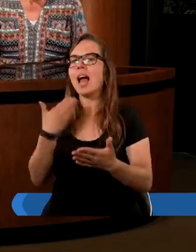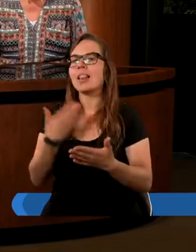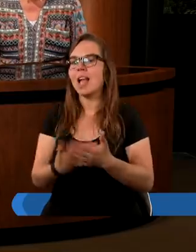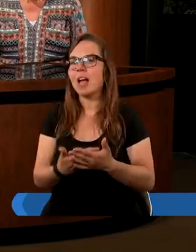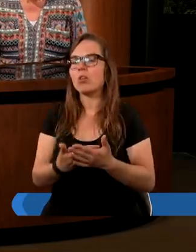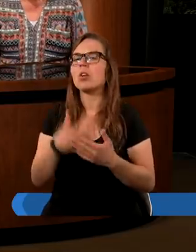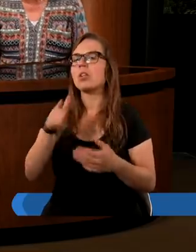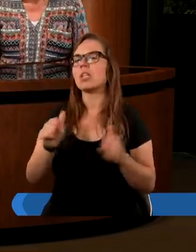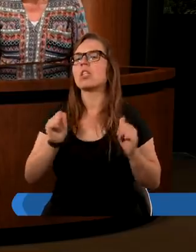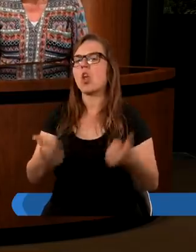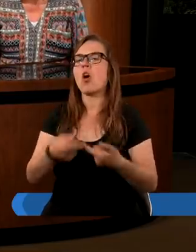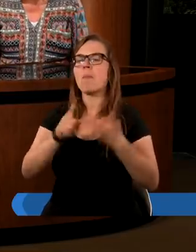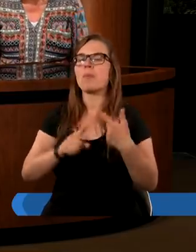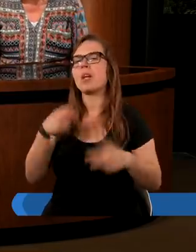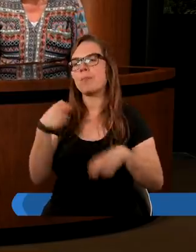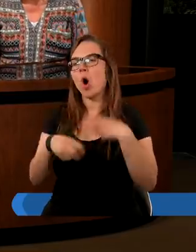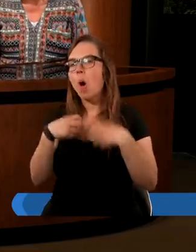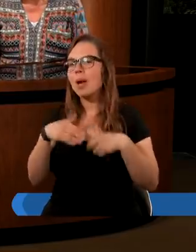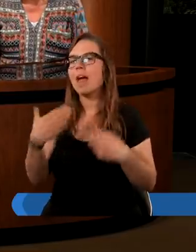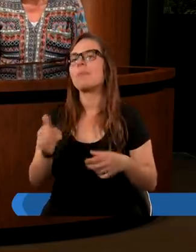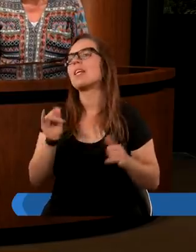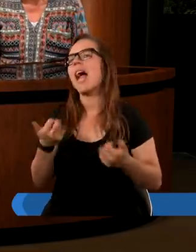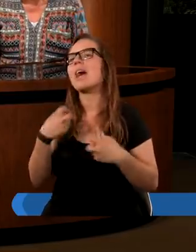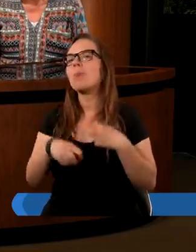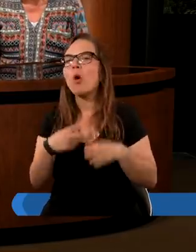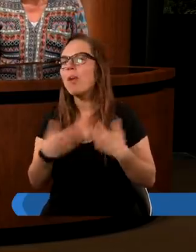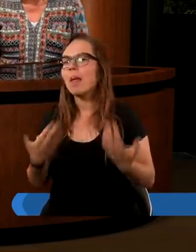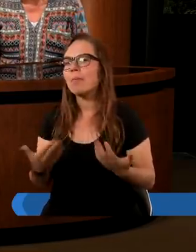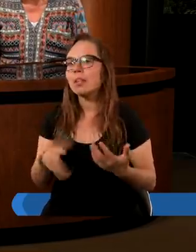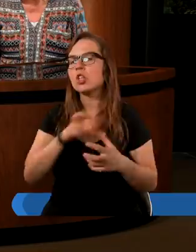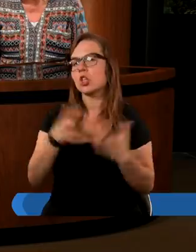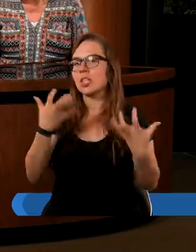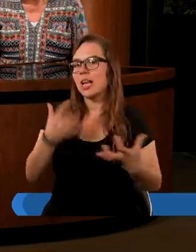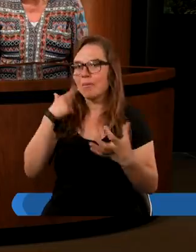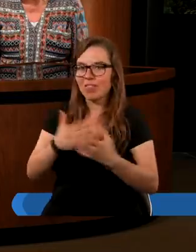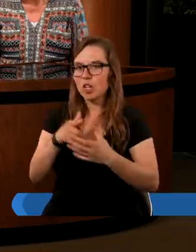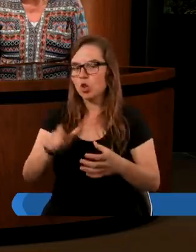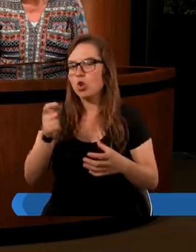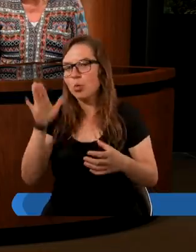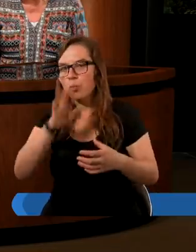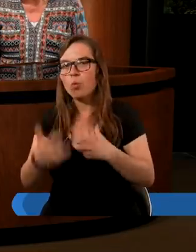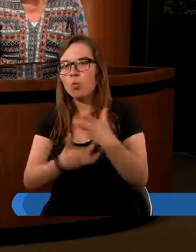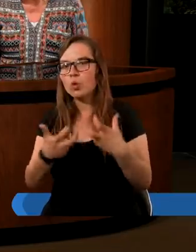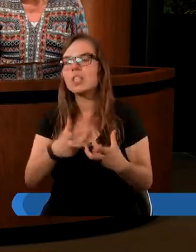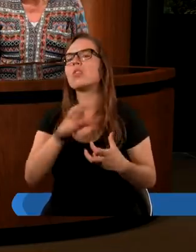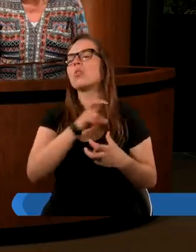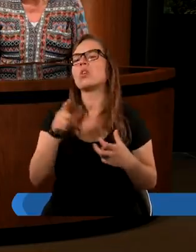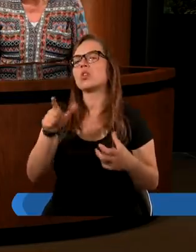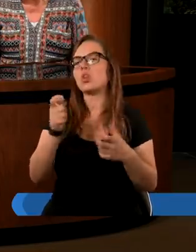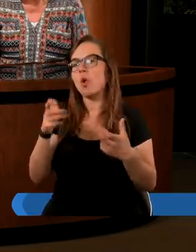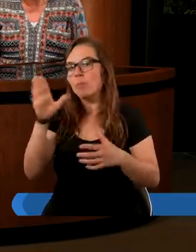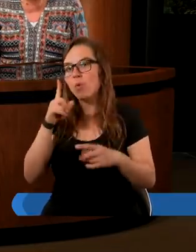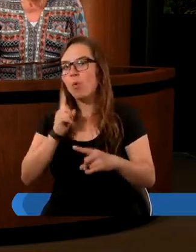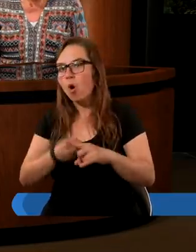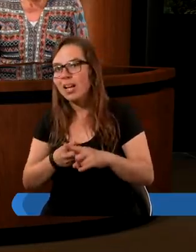stoimy przed problemem. Jakim problemem? Czy chcemy wierzyć to, co Bóg uczynił? Co Bóg